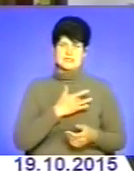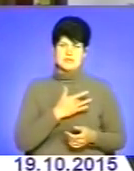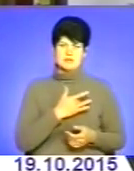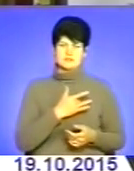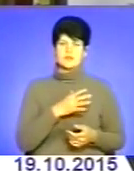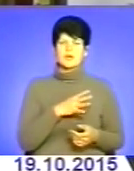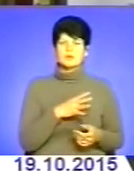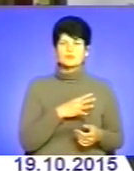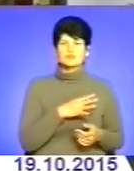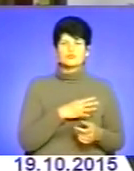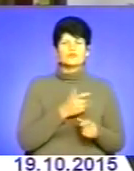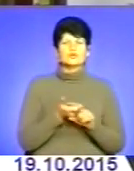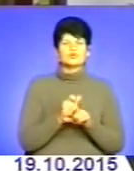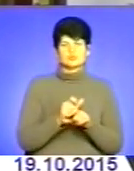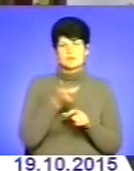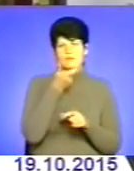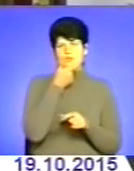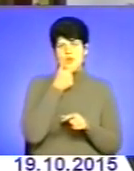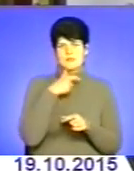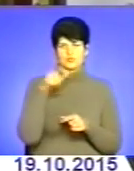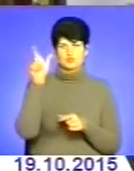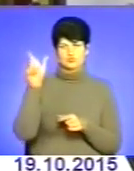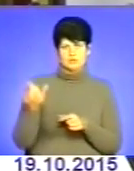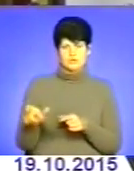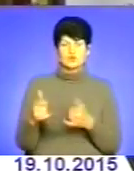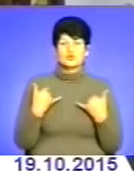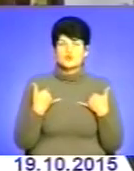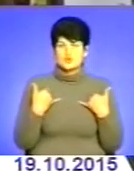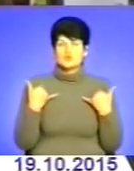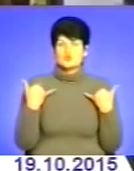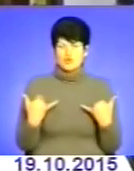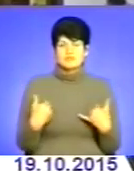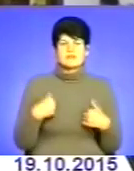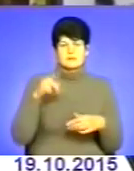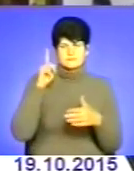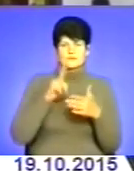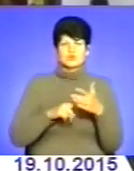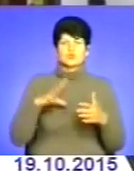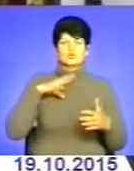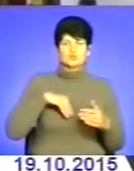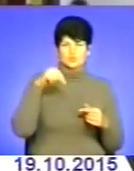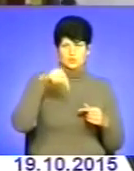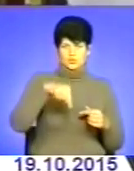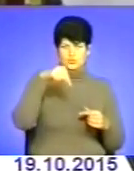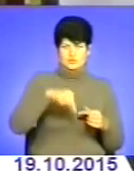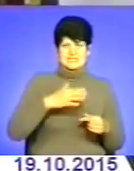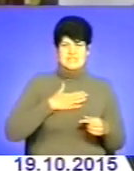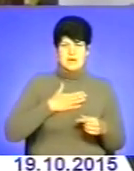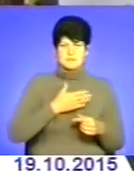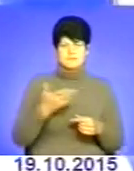надто порядною людиною І сьогодні я впевнений, що дух його, він, напевно, сьогодні тут з нами, всіма